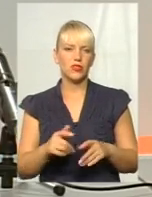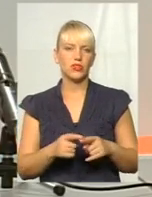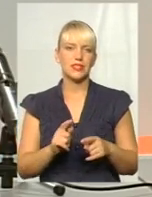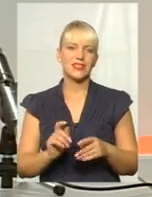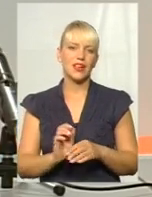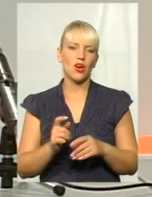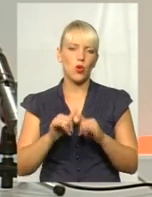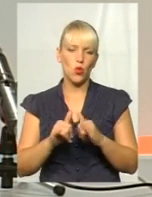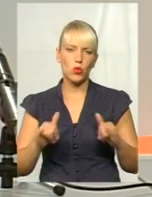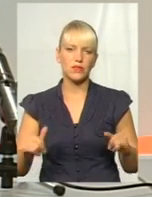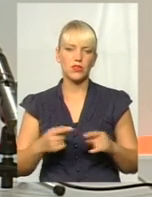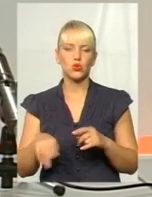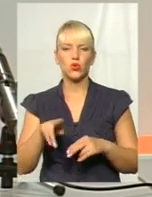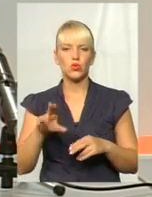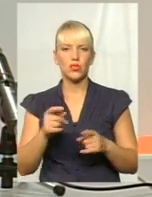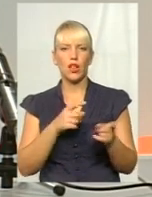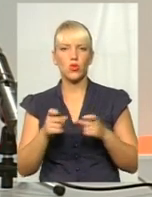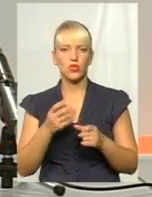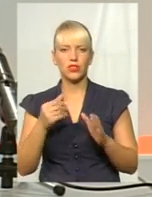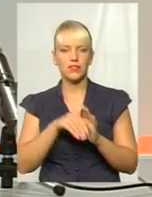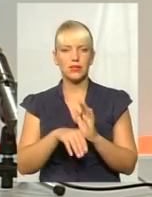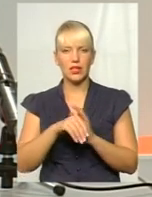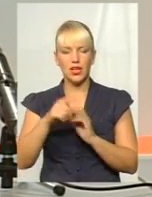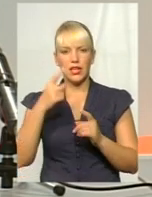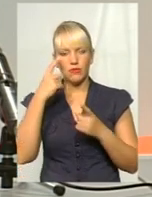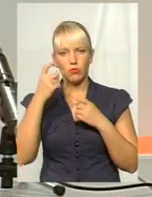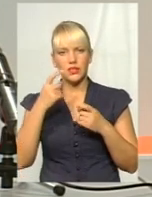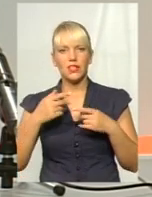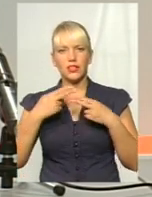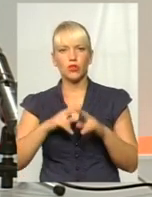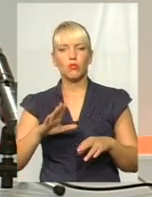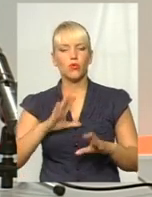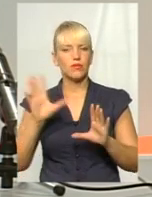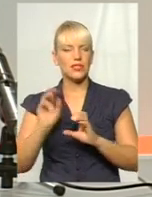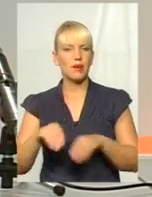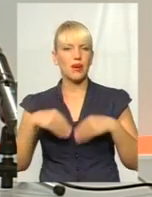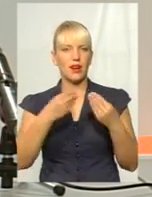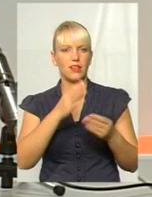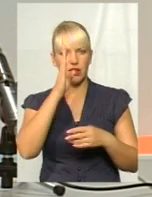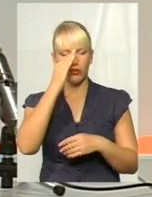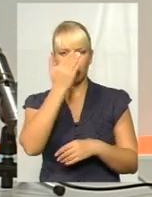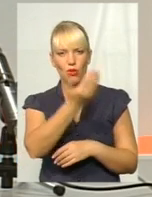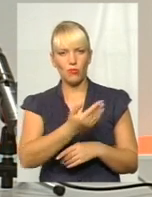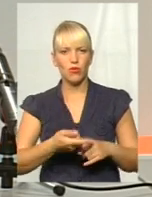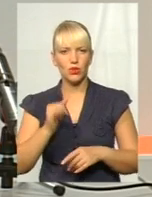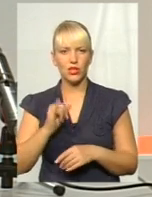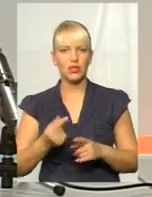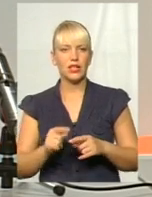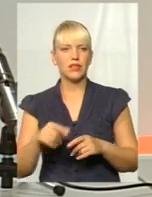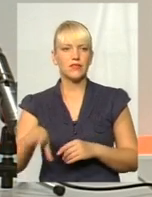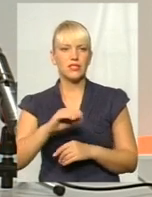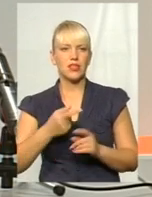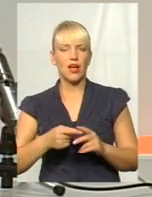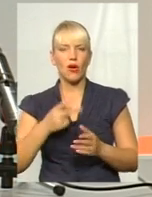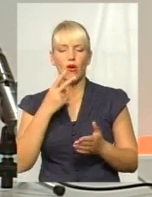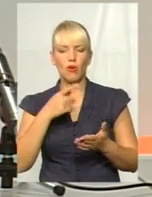залучення інвестицій, інноваційних технологій, все було передано йому. Сьогодні цей проєкт Кутіс окреслив